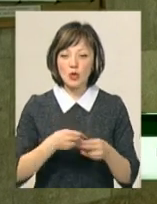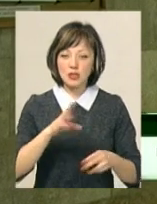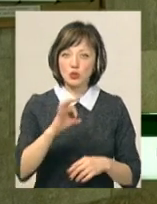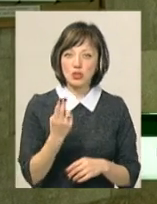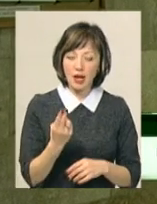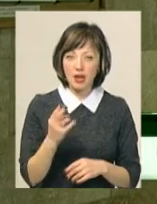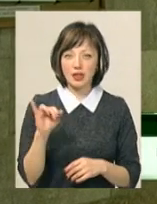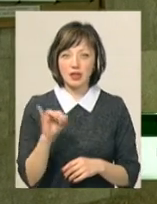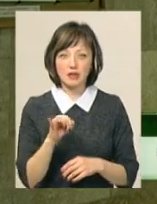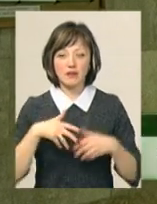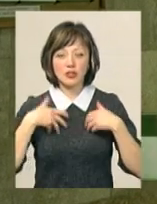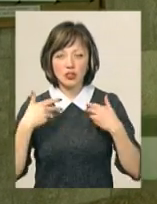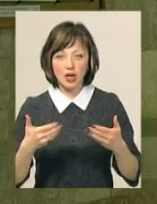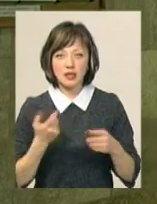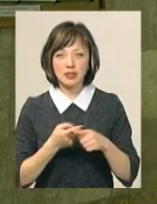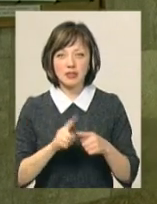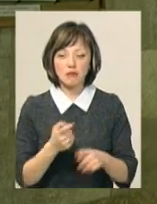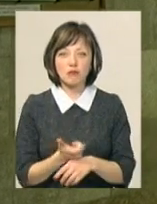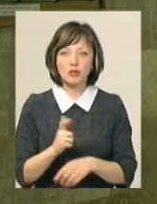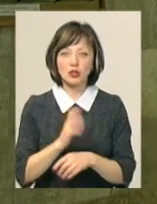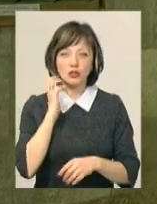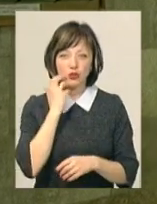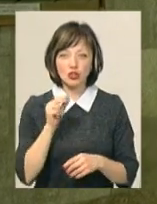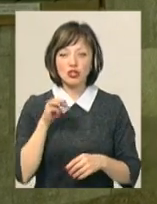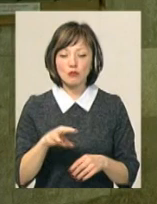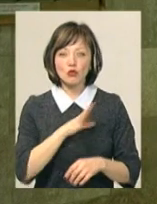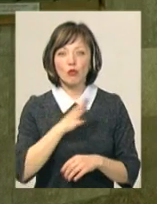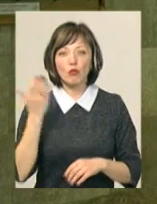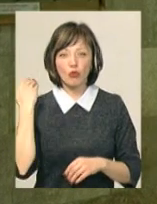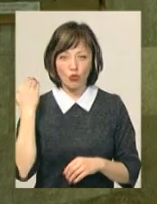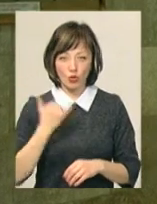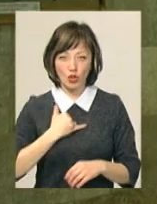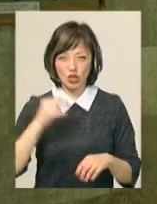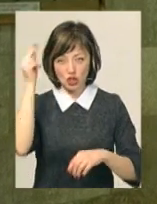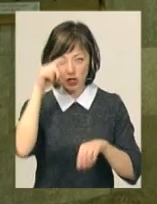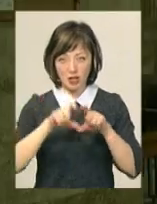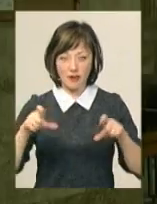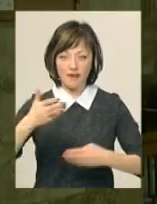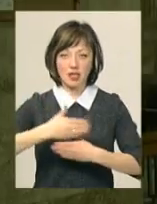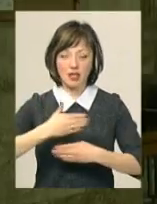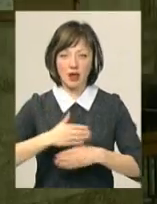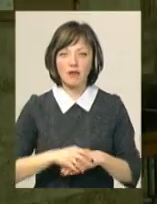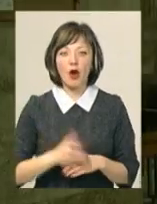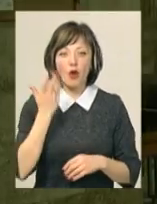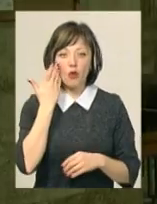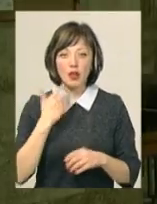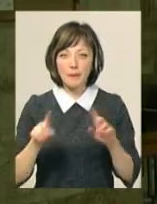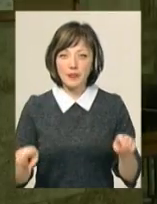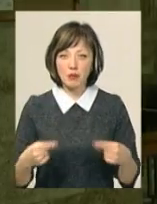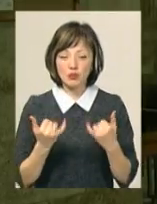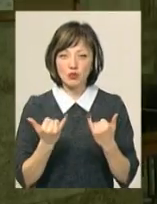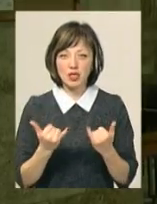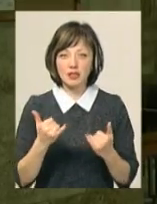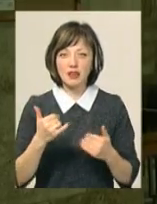соціальні, і те, що він виражає, це вже набагато більш серйозно, ніж те, що було у нашій шкільній виставі. Коли піднімають у